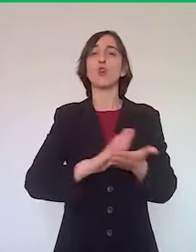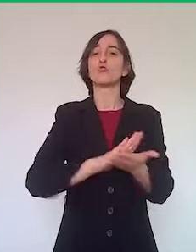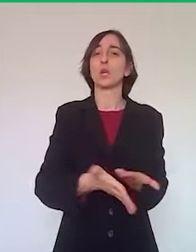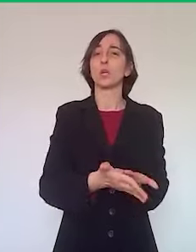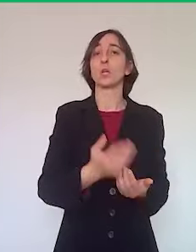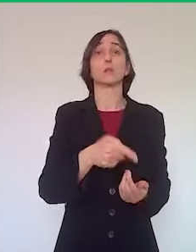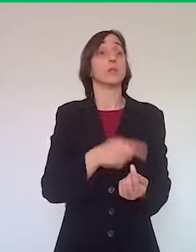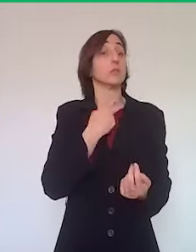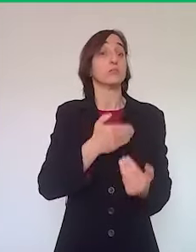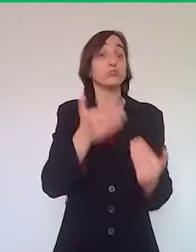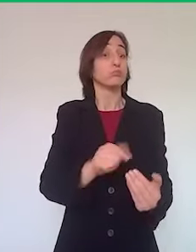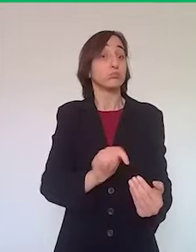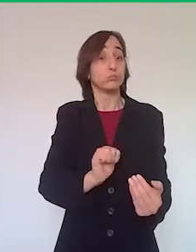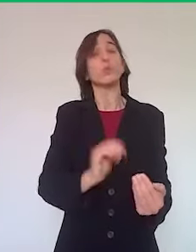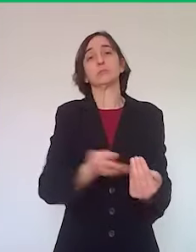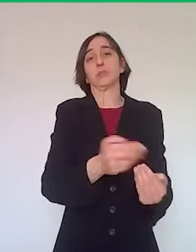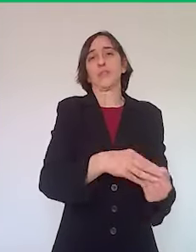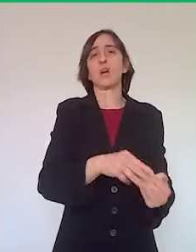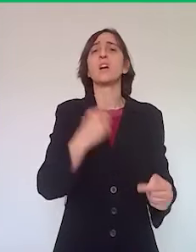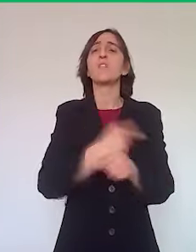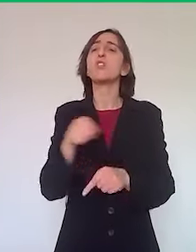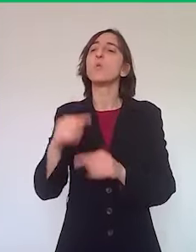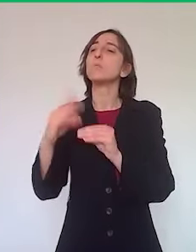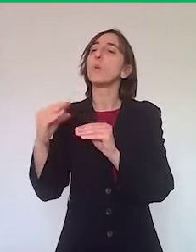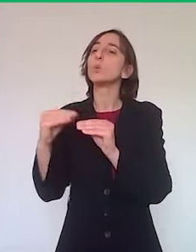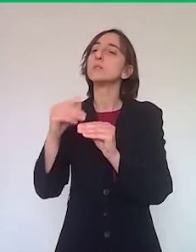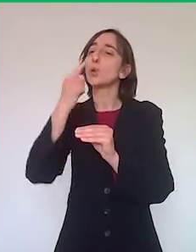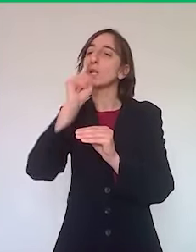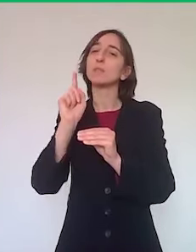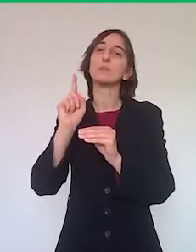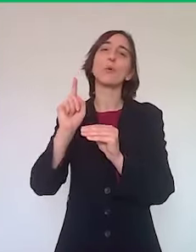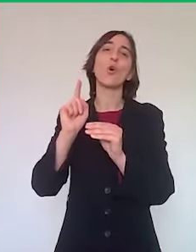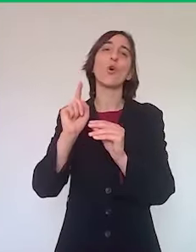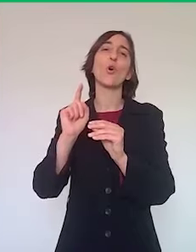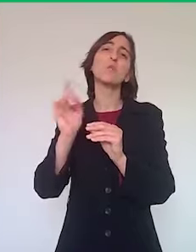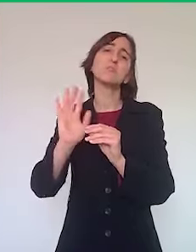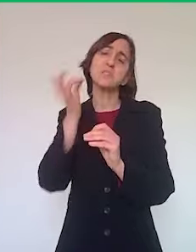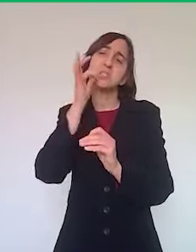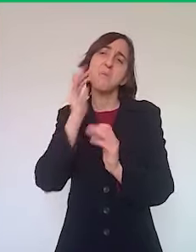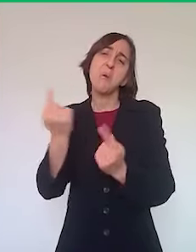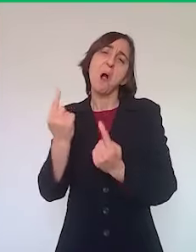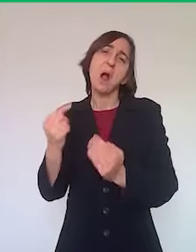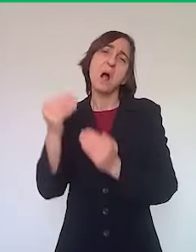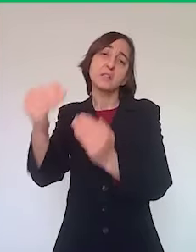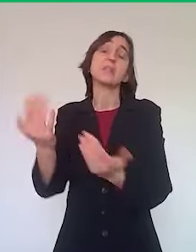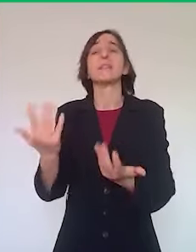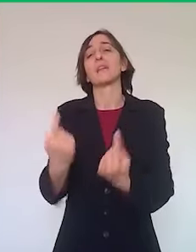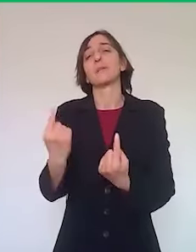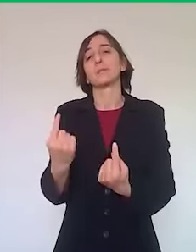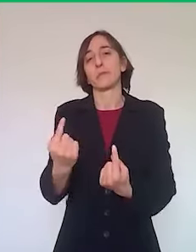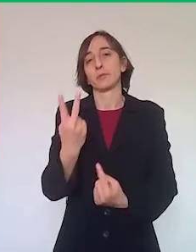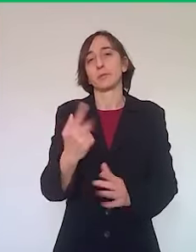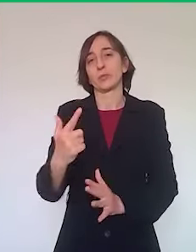importanti bisognerà attendere ancora un paio di settimane, però capisco questa necessità, ce l'abbiamo ben presente e